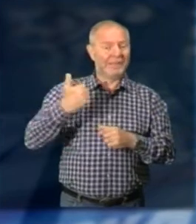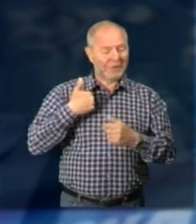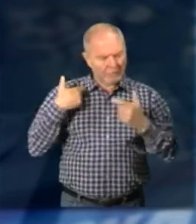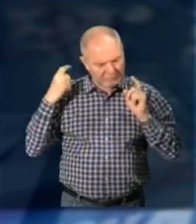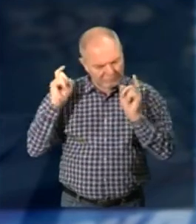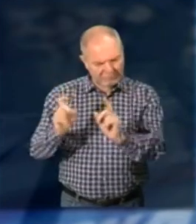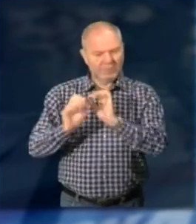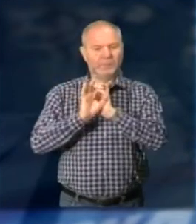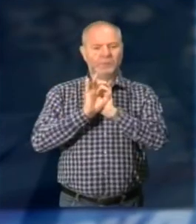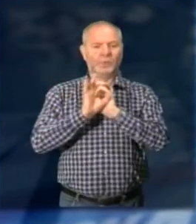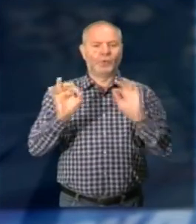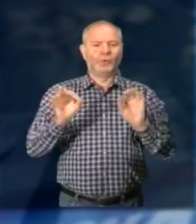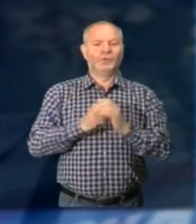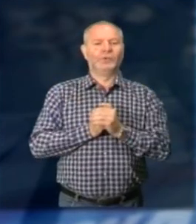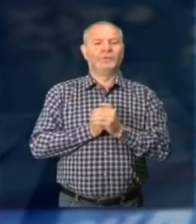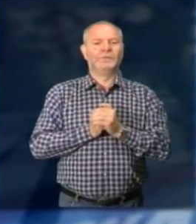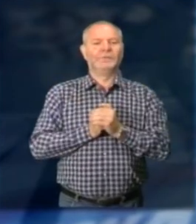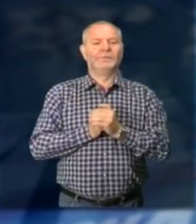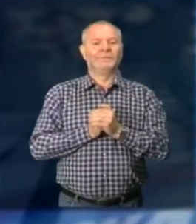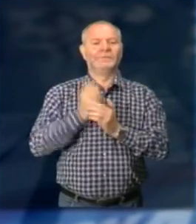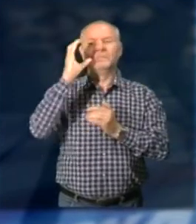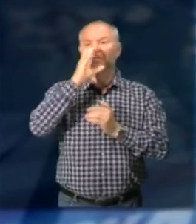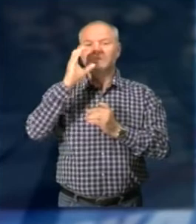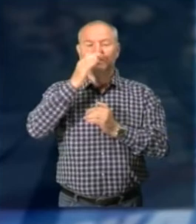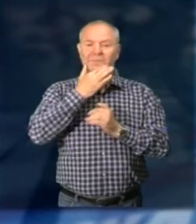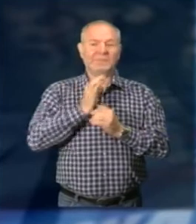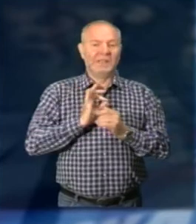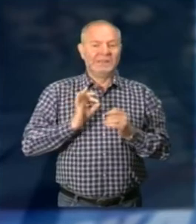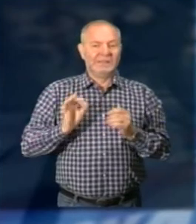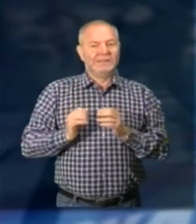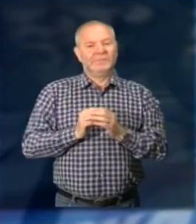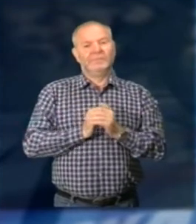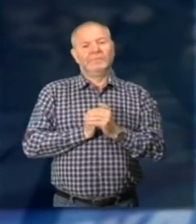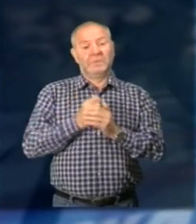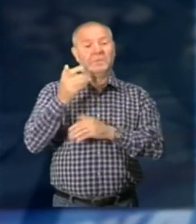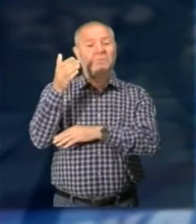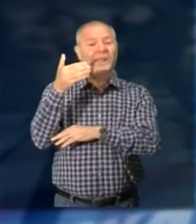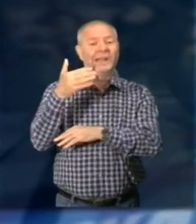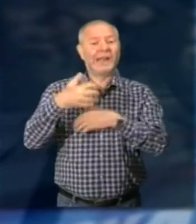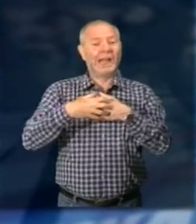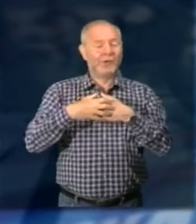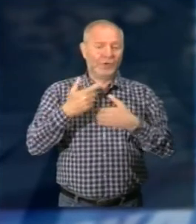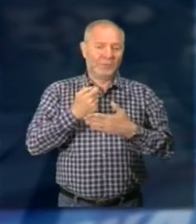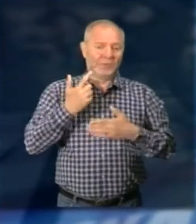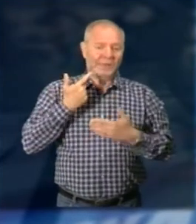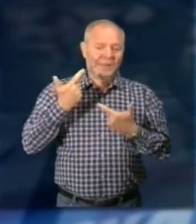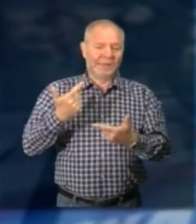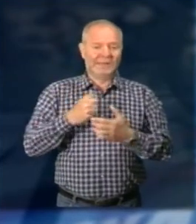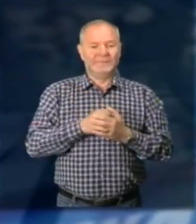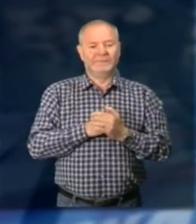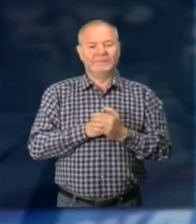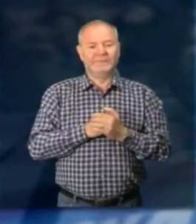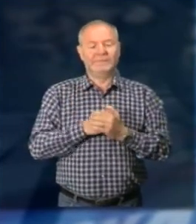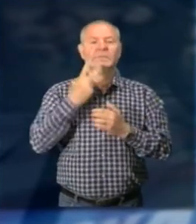volentieri visitiamo questo territorio Che è molto bello e devo dire due comuni meritevoli della bandiera arancione Chiaramente le città importanti come